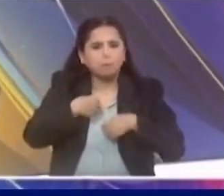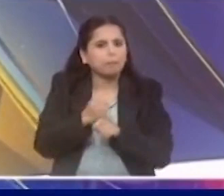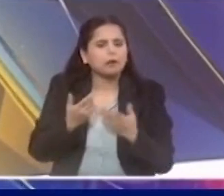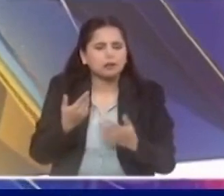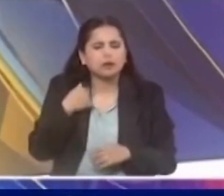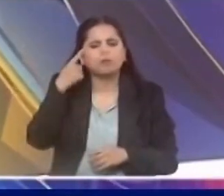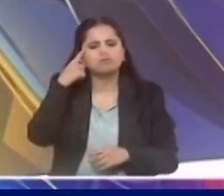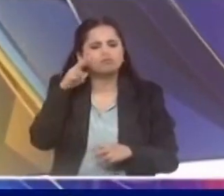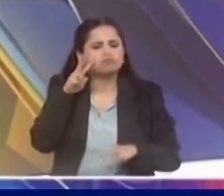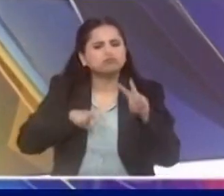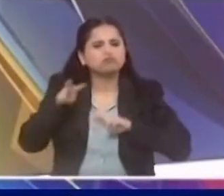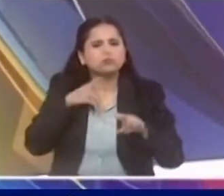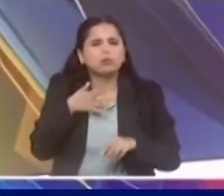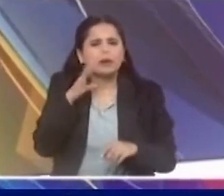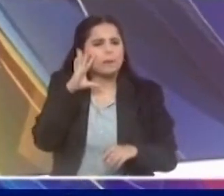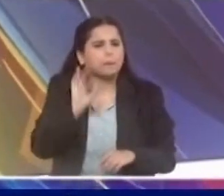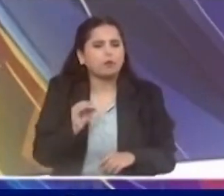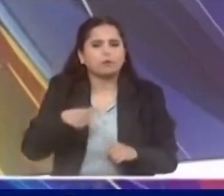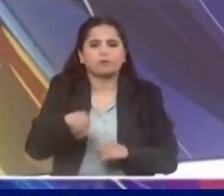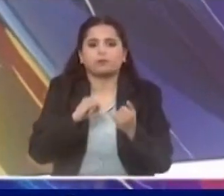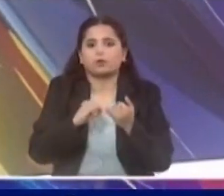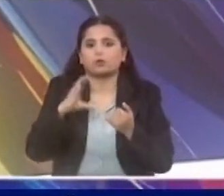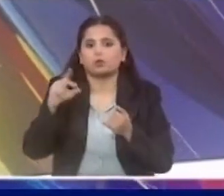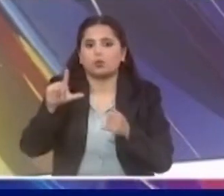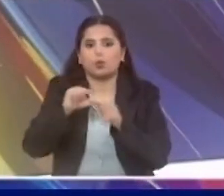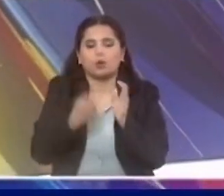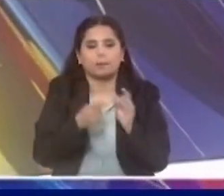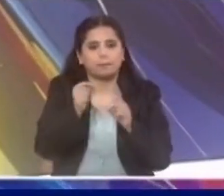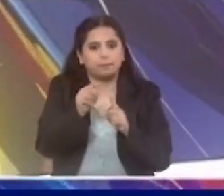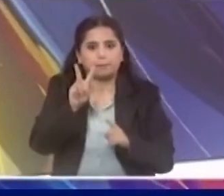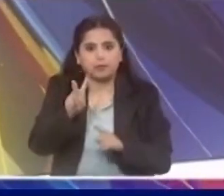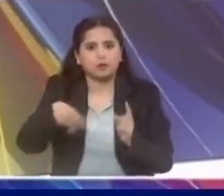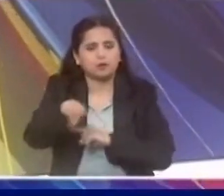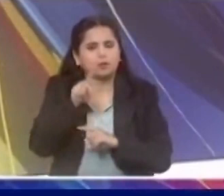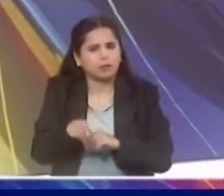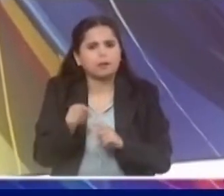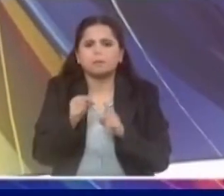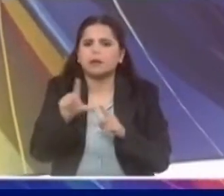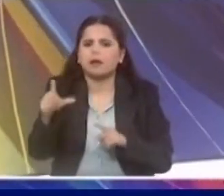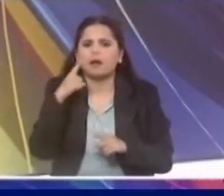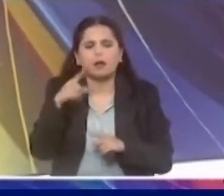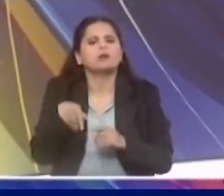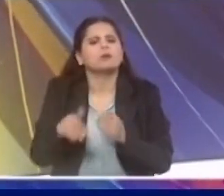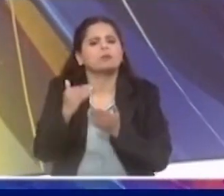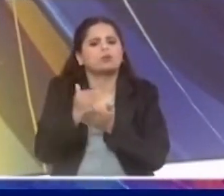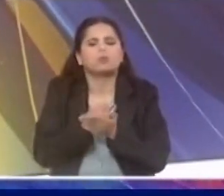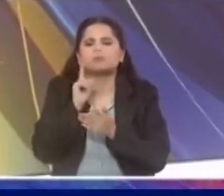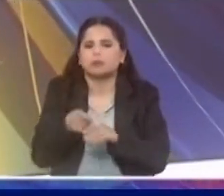को देखते हुए सोलर पीवी के लिए पीलाइश कीम का विस्तार करने का निन्रे किया गया है